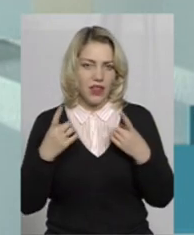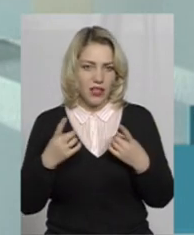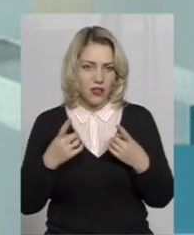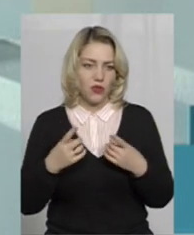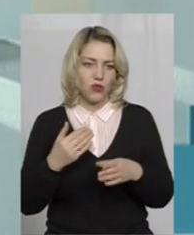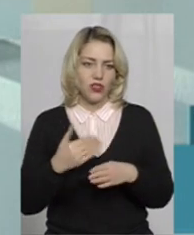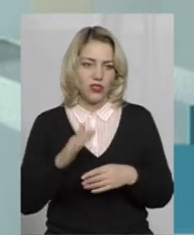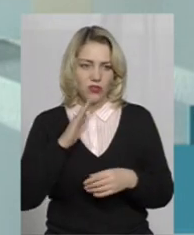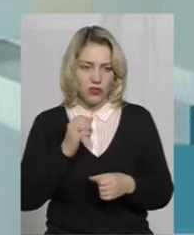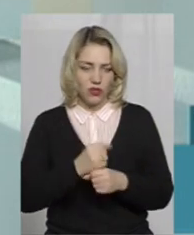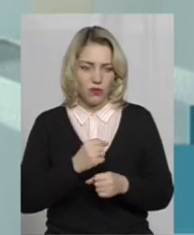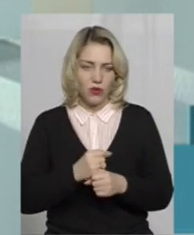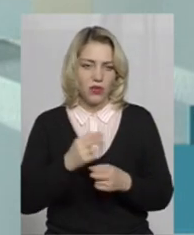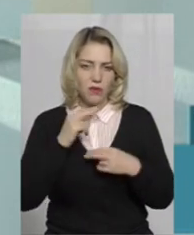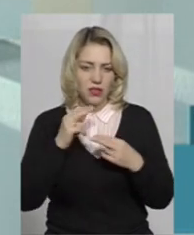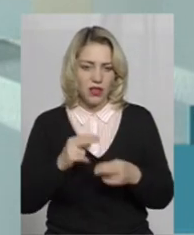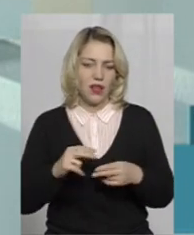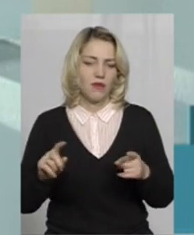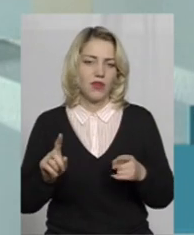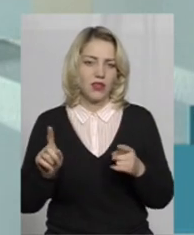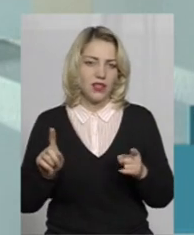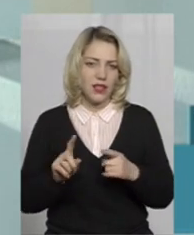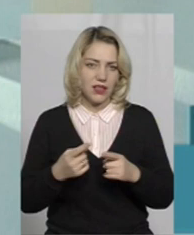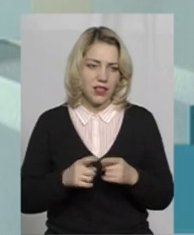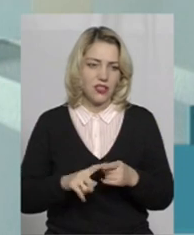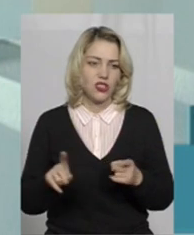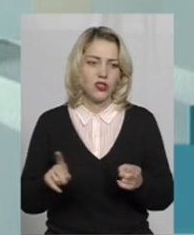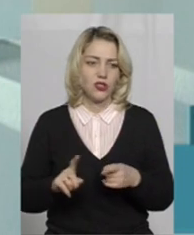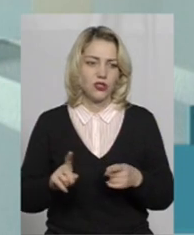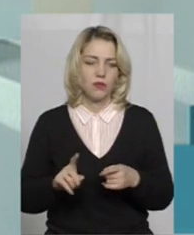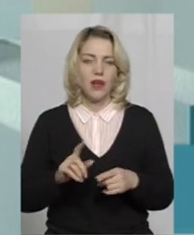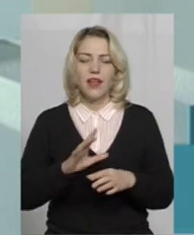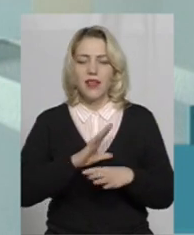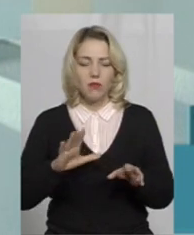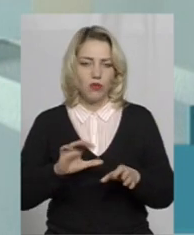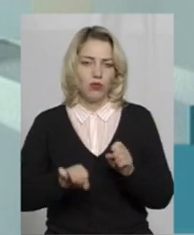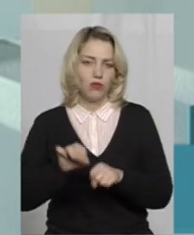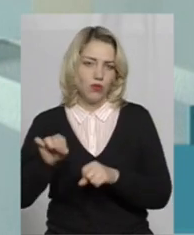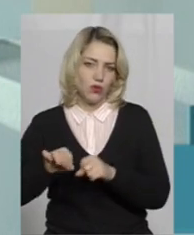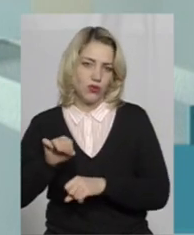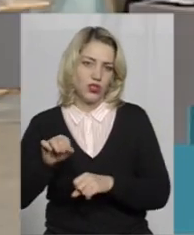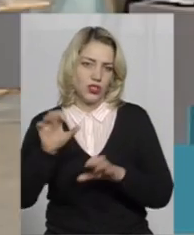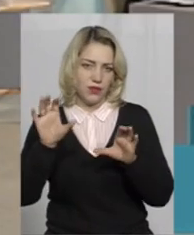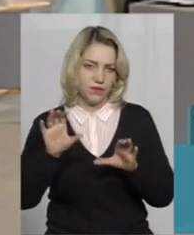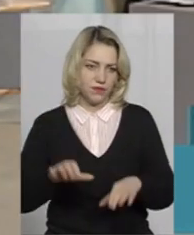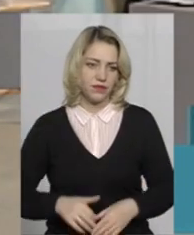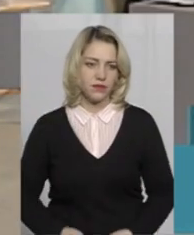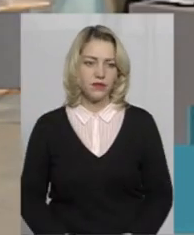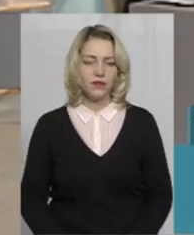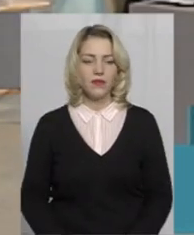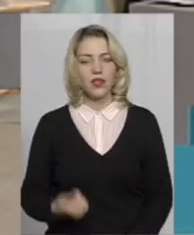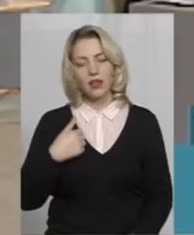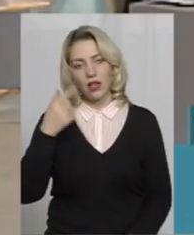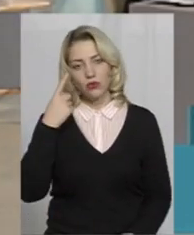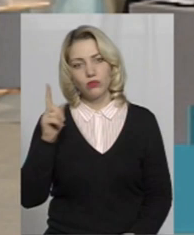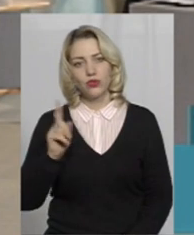частину нашої роботи приділяємо на те, щоб це не сталося правопорушення, щоб його попередити. І